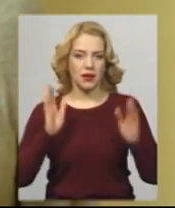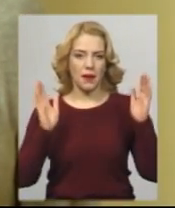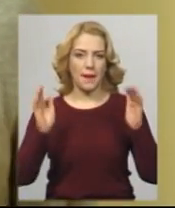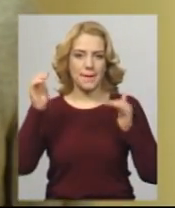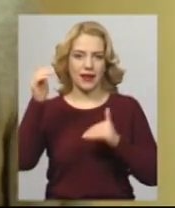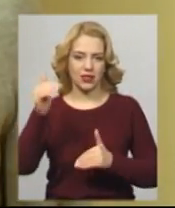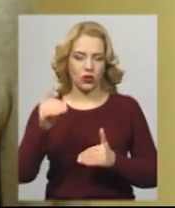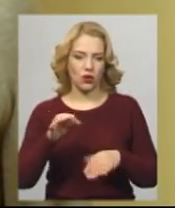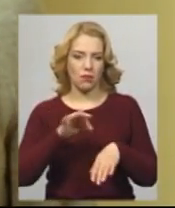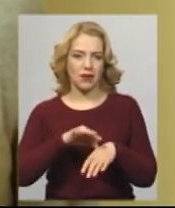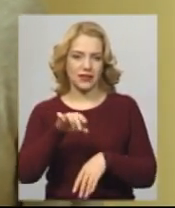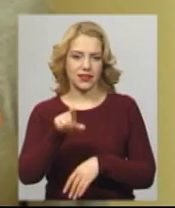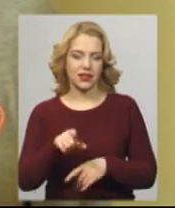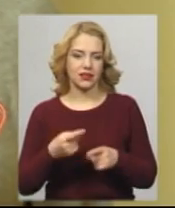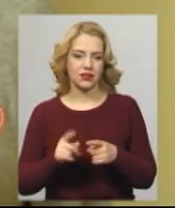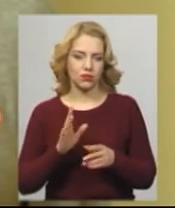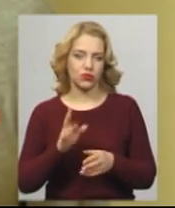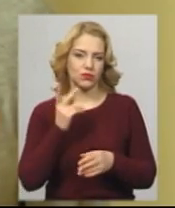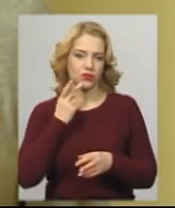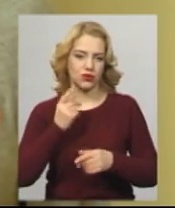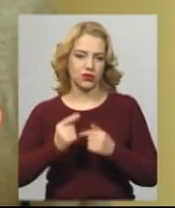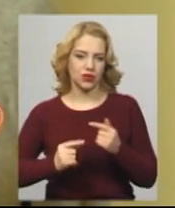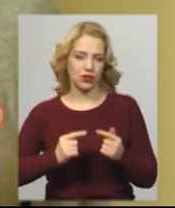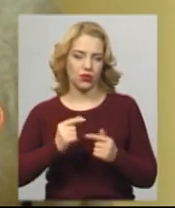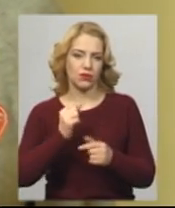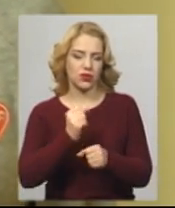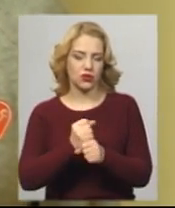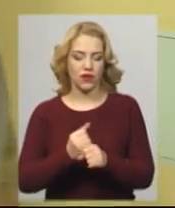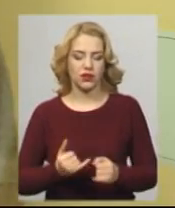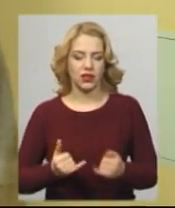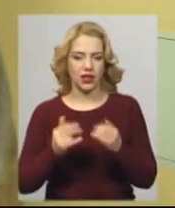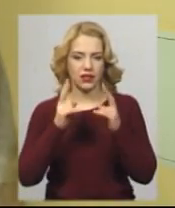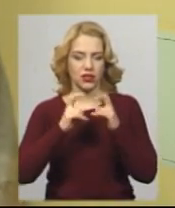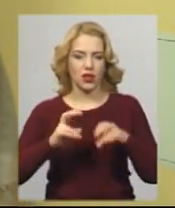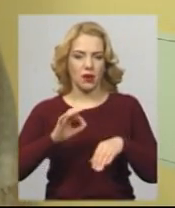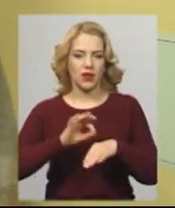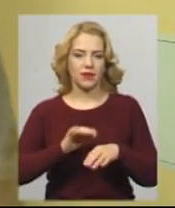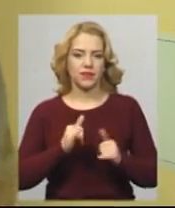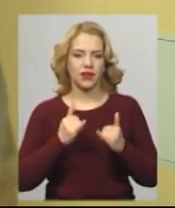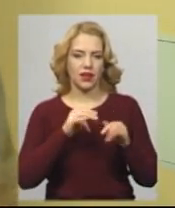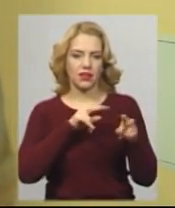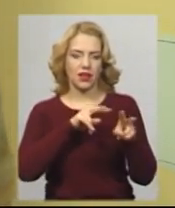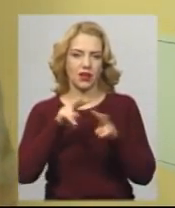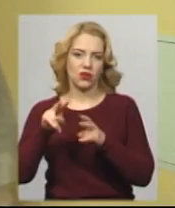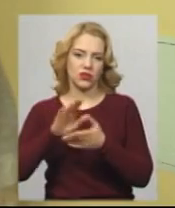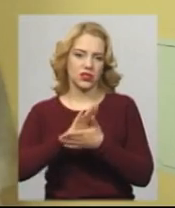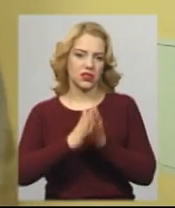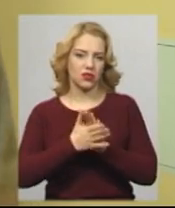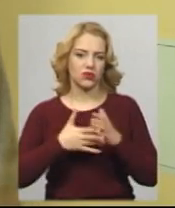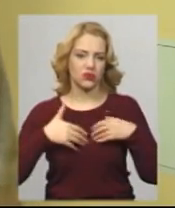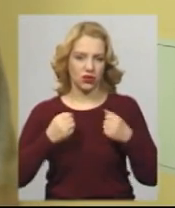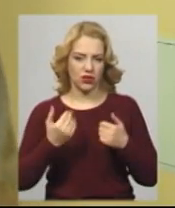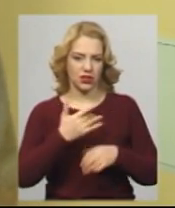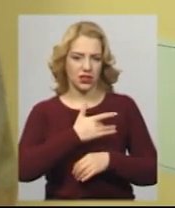апарати, які будуть у нас постійно працювати в закладі для діагностування патології за наглядом стану здоров'я дитини і